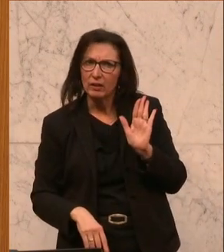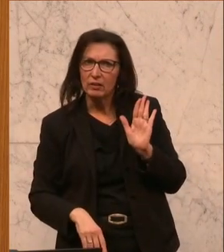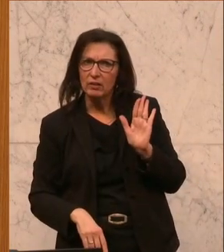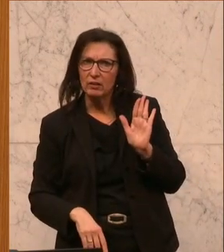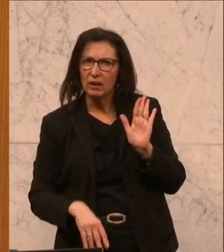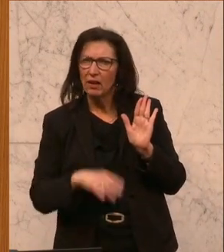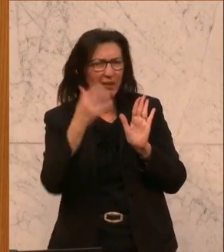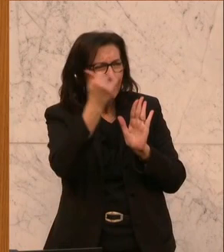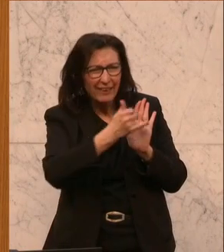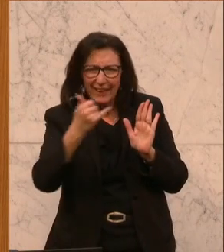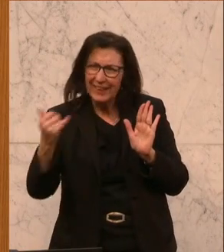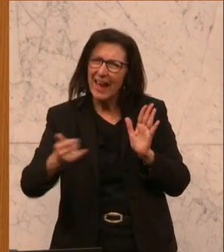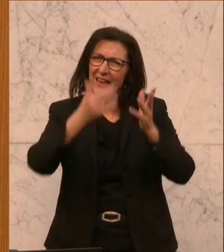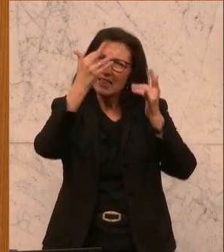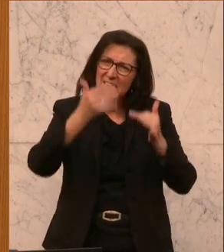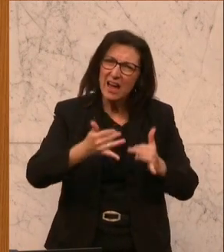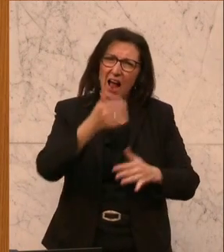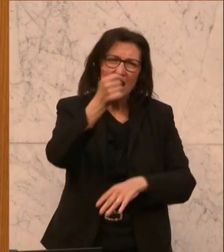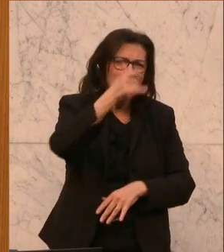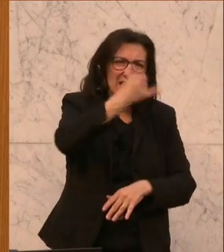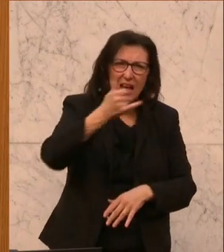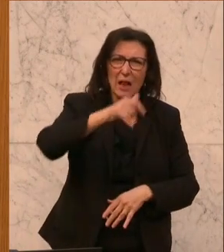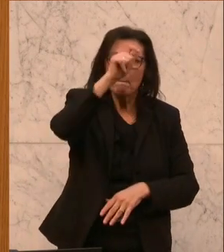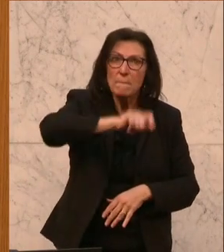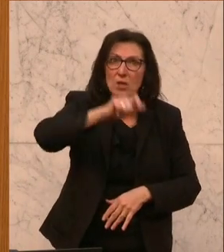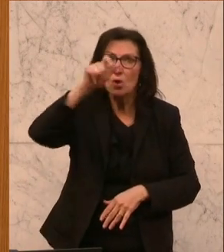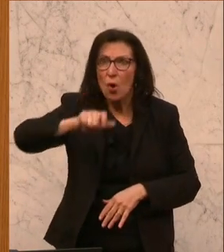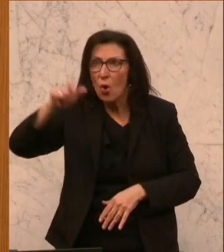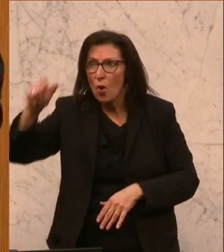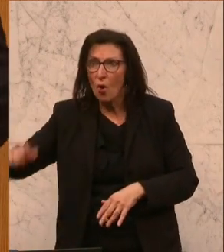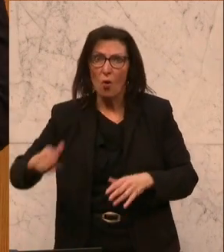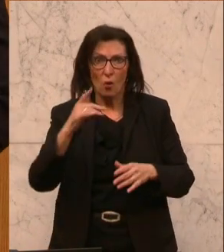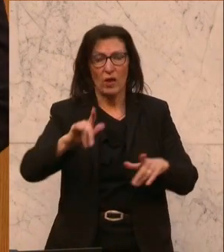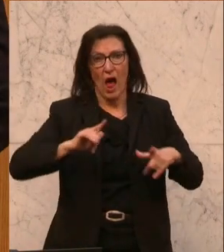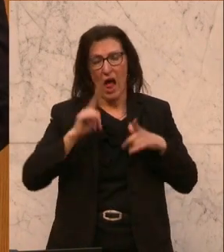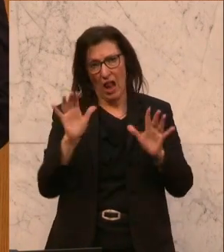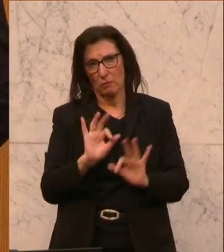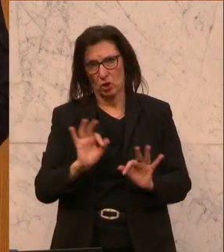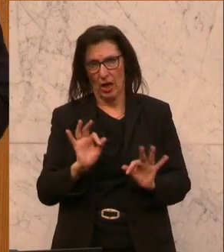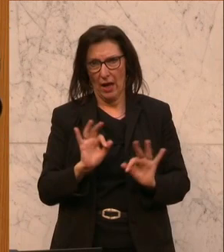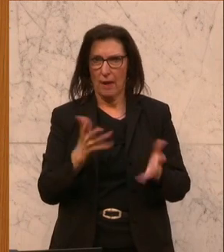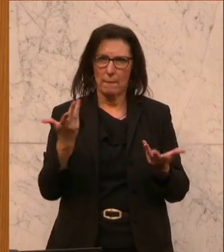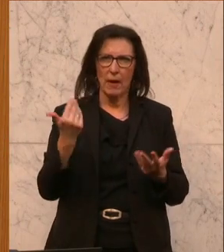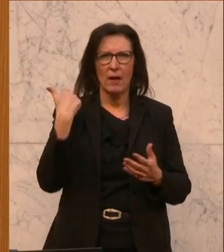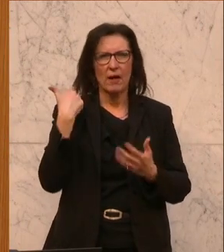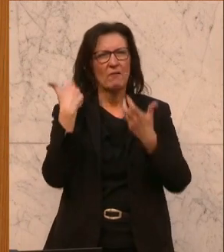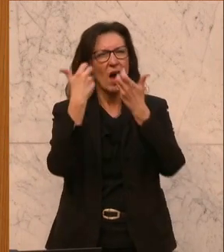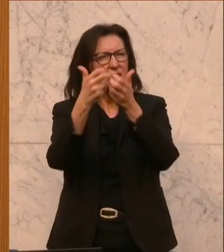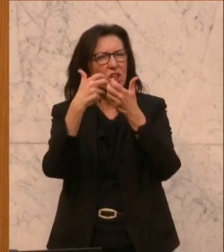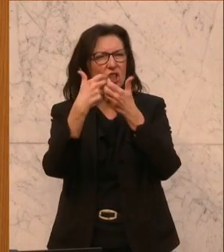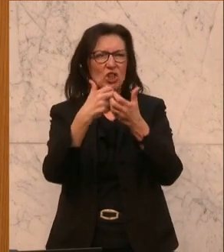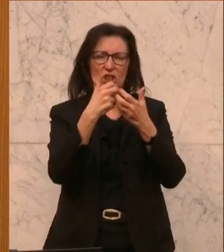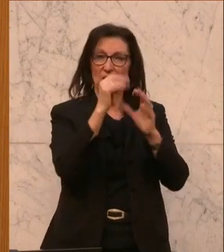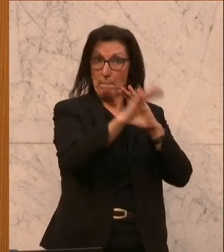Geschichte. Ich habe hier schon mehrmals Geschichten, Nachrichten von jungen Menschen, insbesondere von Kindern vorgelesen, die uns geschrieben